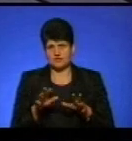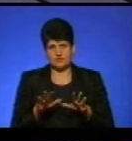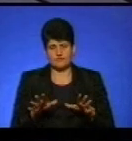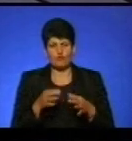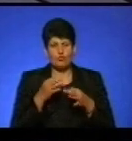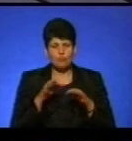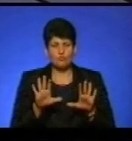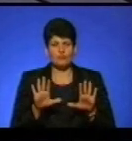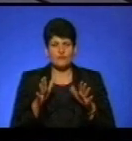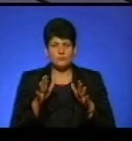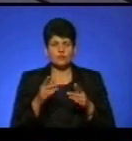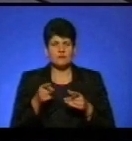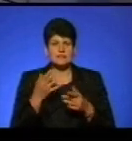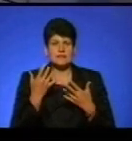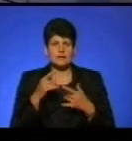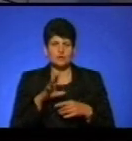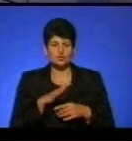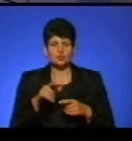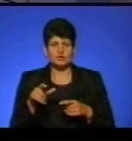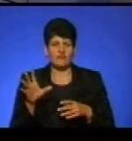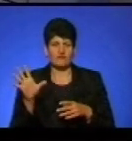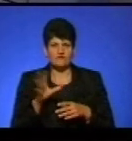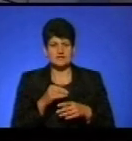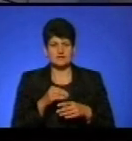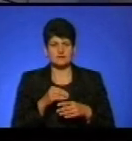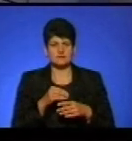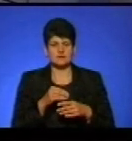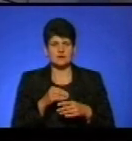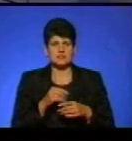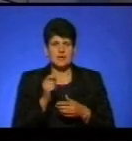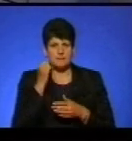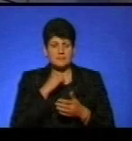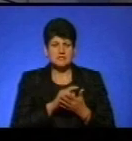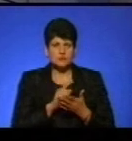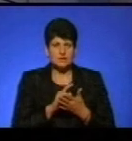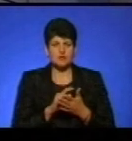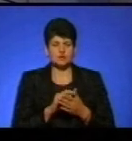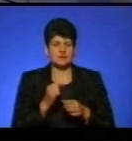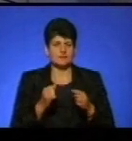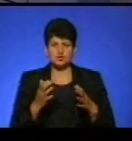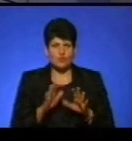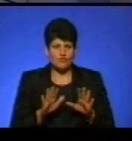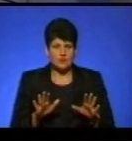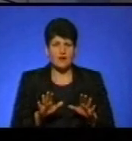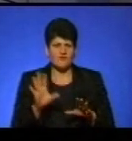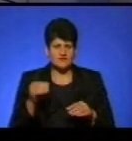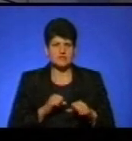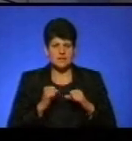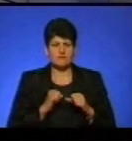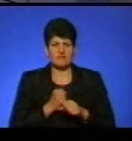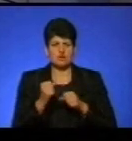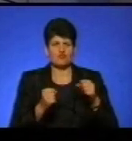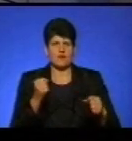випадку кажемо, скільки було людей, майже всіх є такі, просто пенсіонери будуть, ми не влаштовували. А так, переважно, ми всіх стараємося